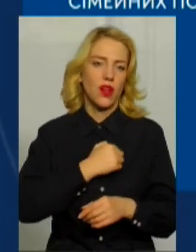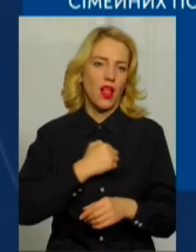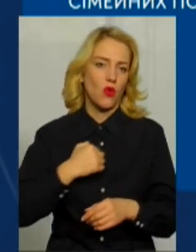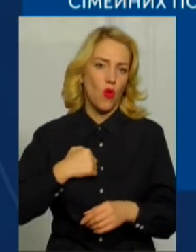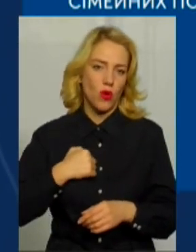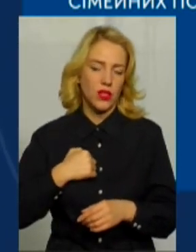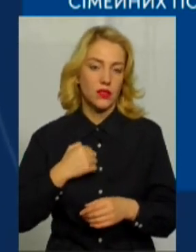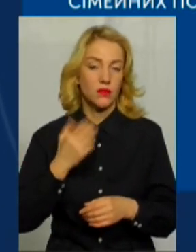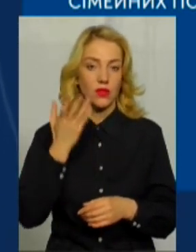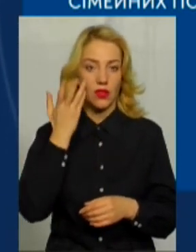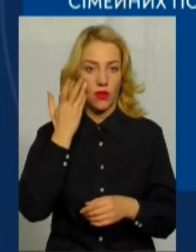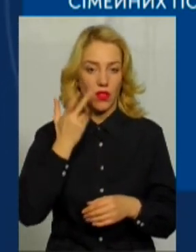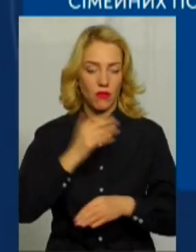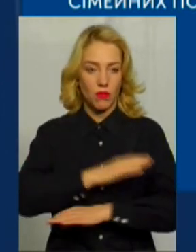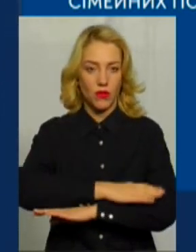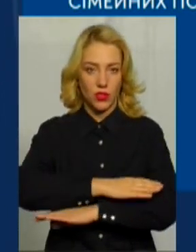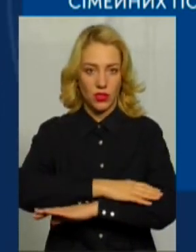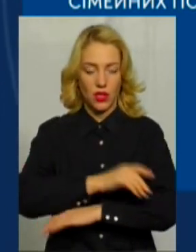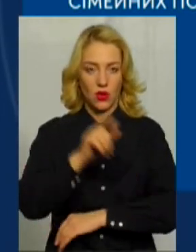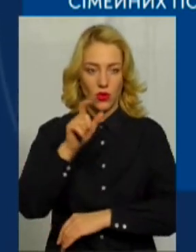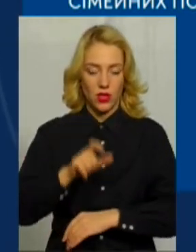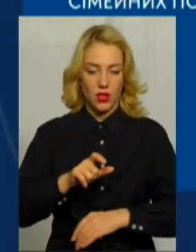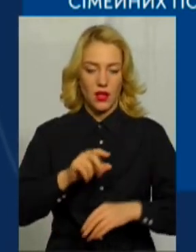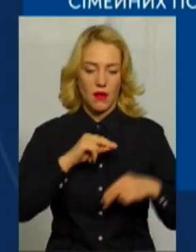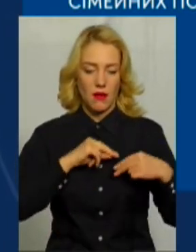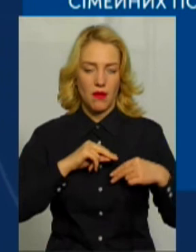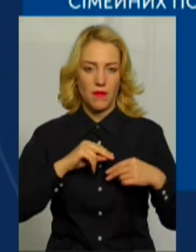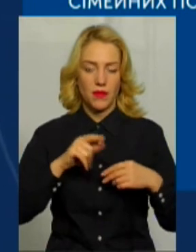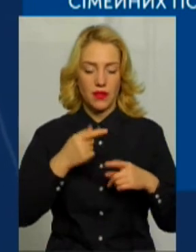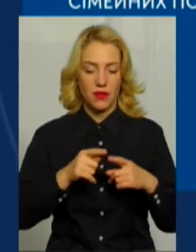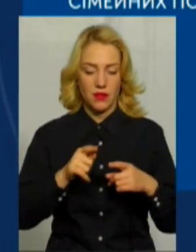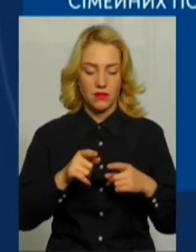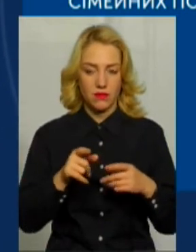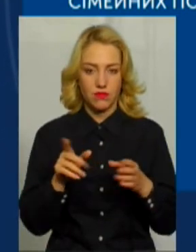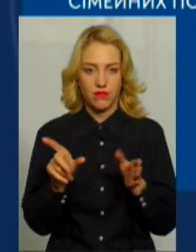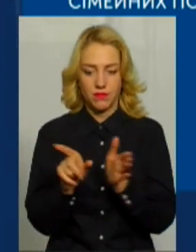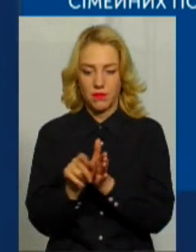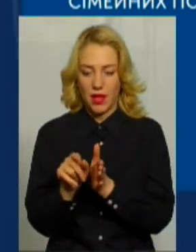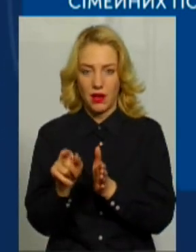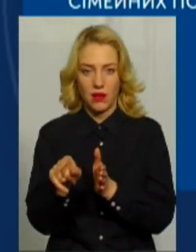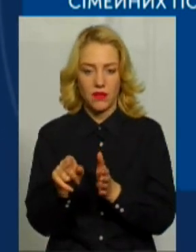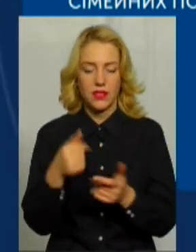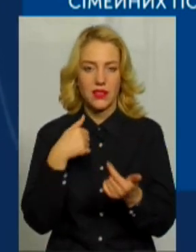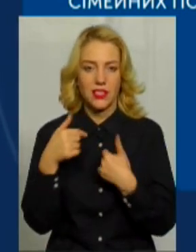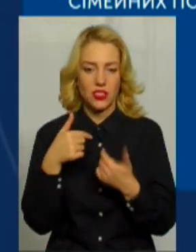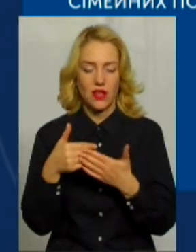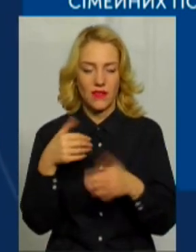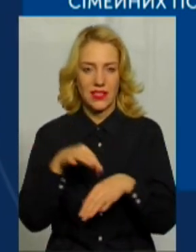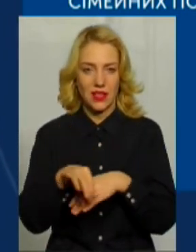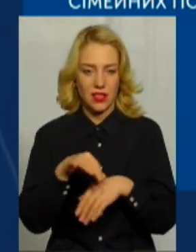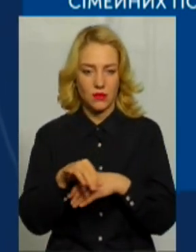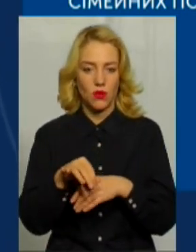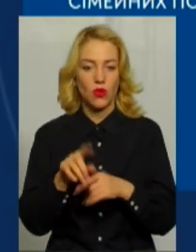коли в поведінці людина-партнер страждає від садиста, треба зрозуміти, а чому вона страждає. Тому що